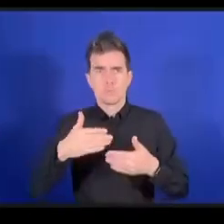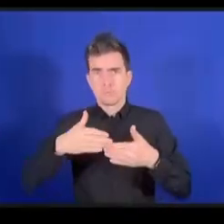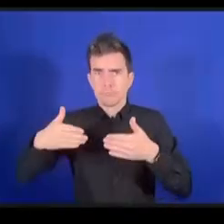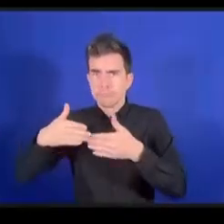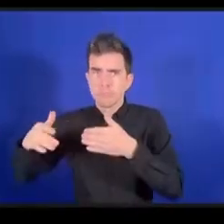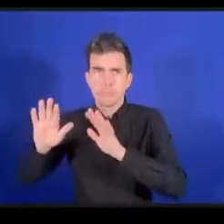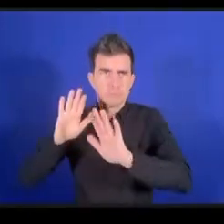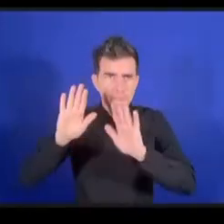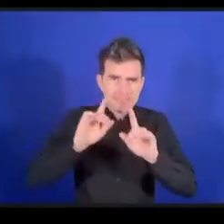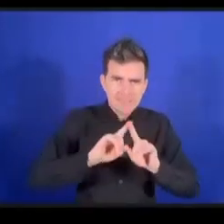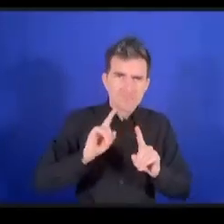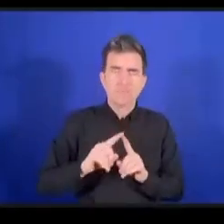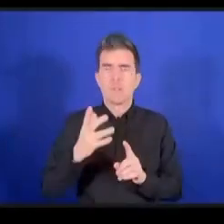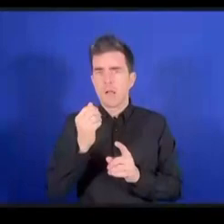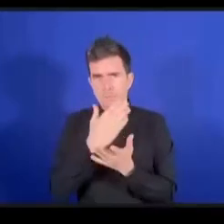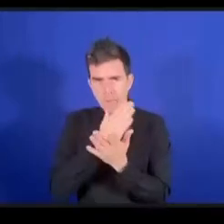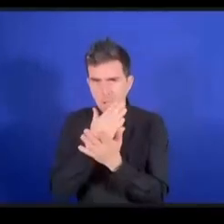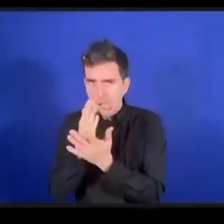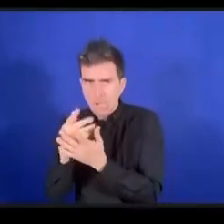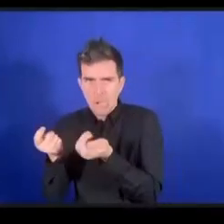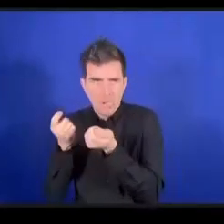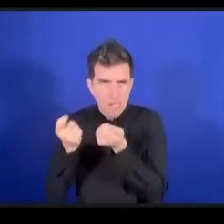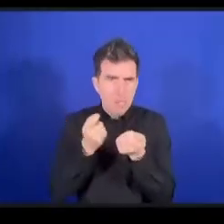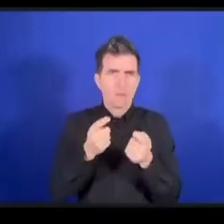عبور المعلومات عبر